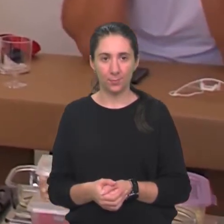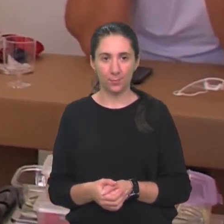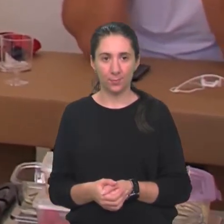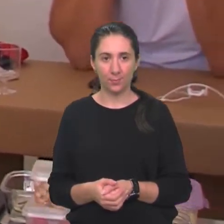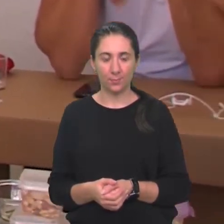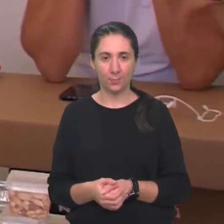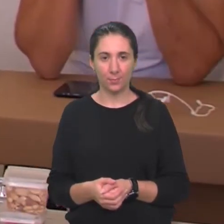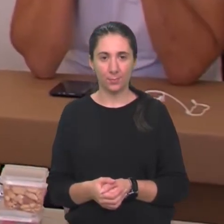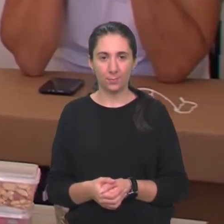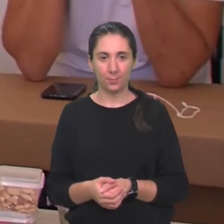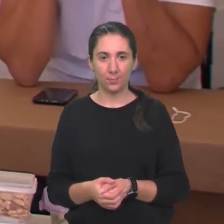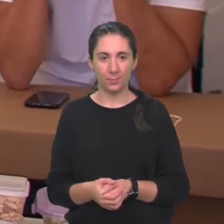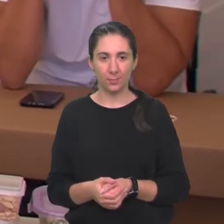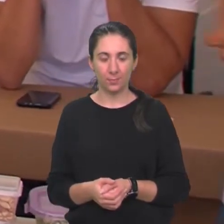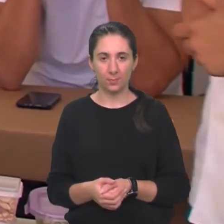Bravo Vitorija!